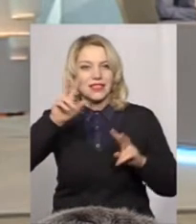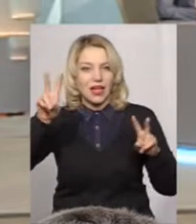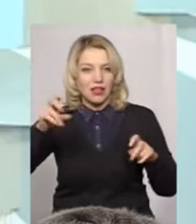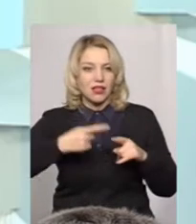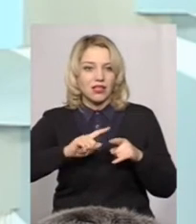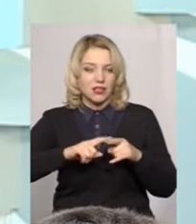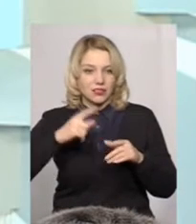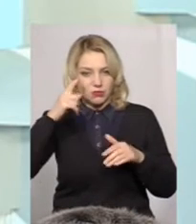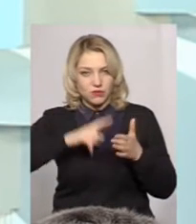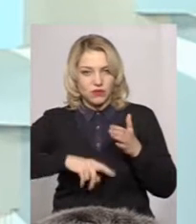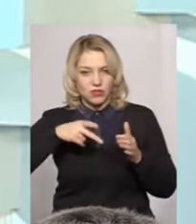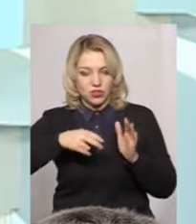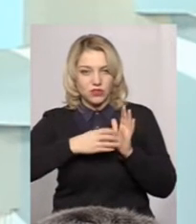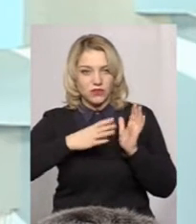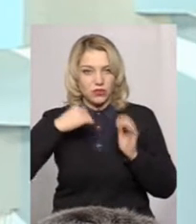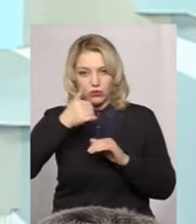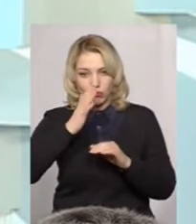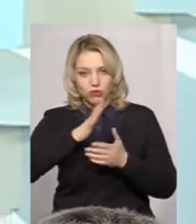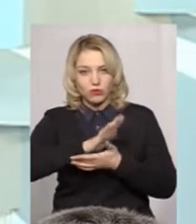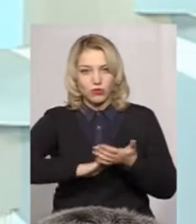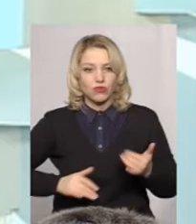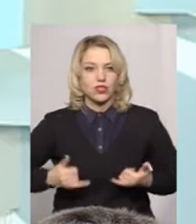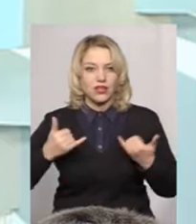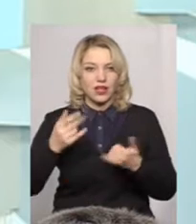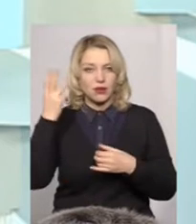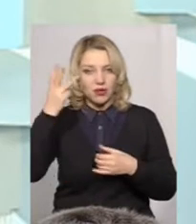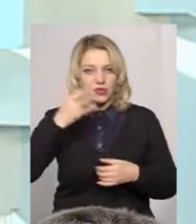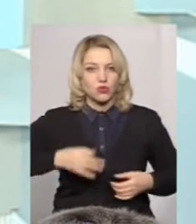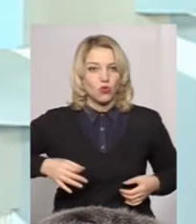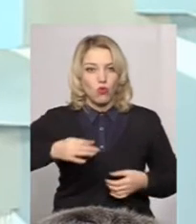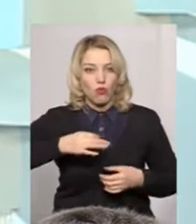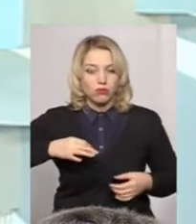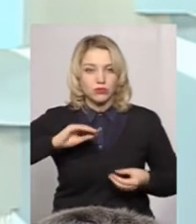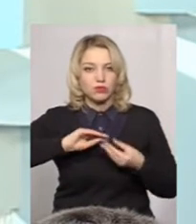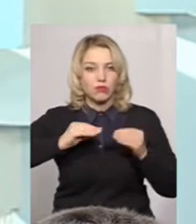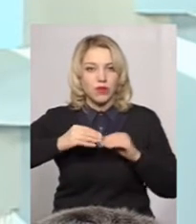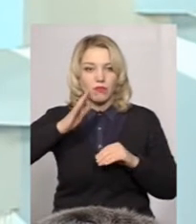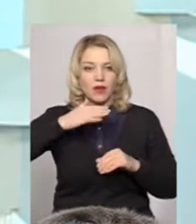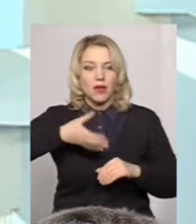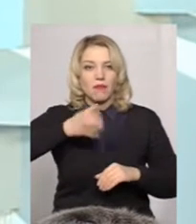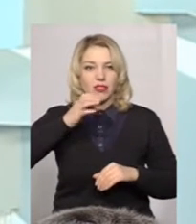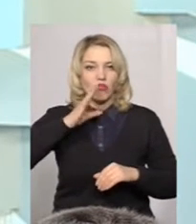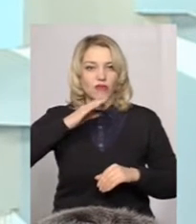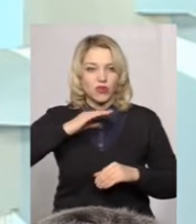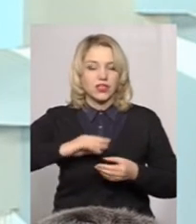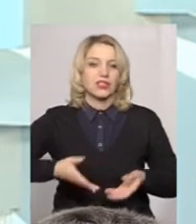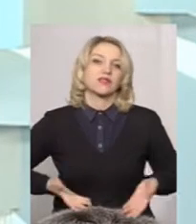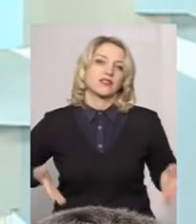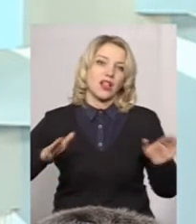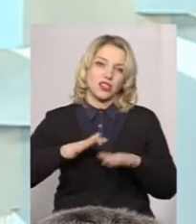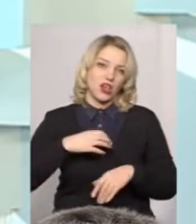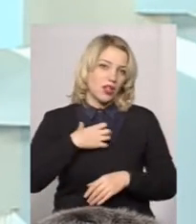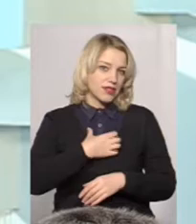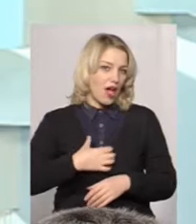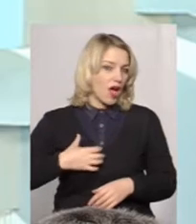сподіваюся, що у 2019 році вона буде продовжена, адже для Хмельницької області проблема питної води залишається вкрай